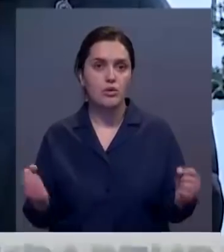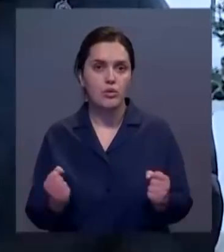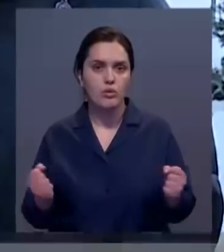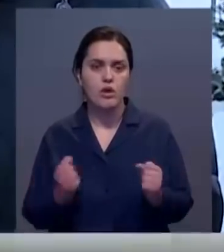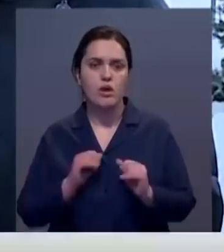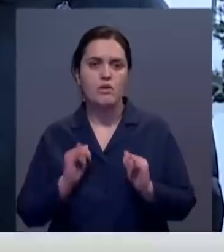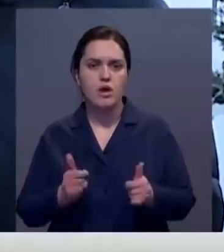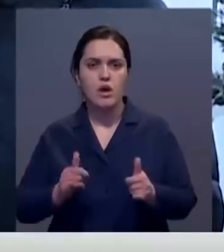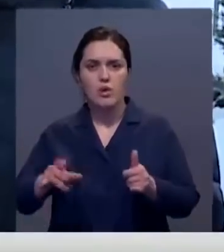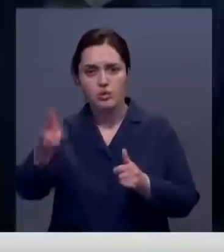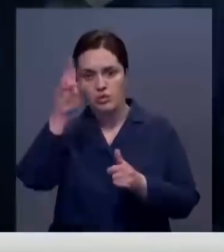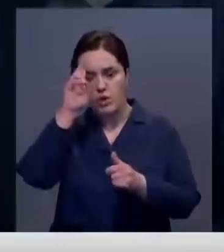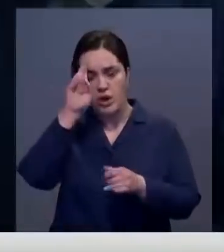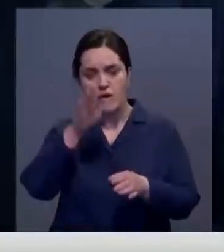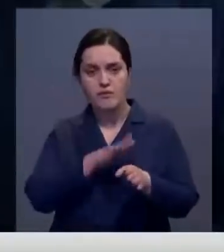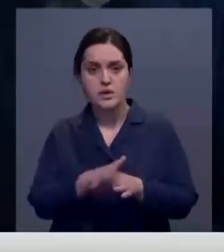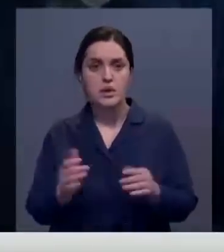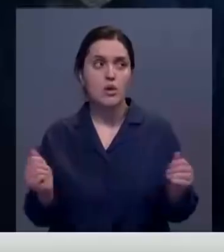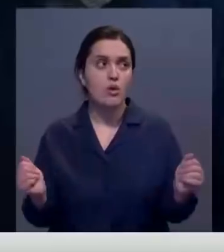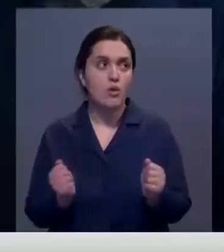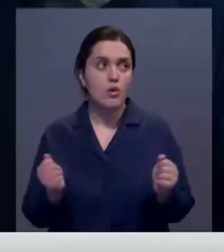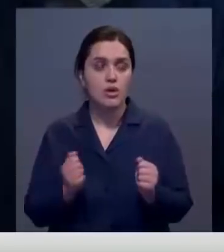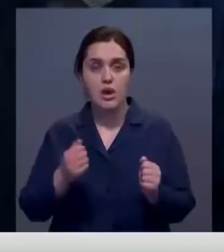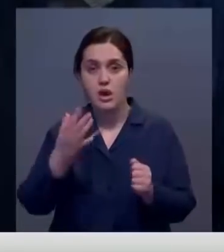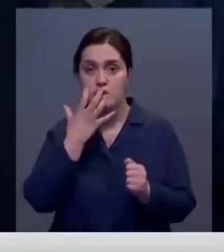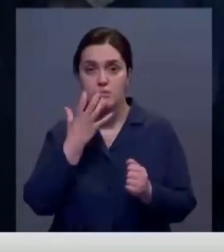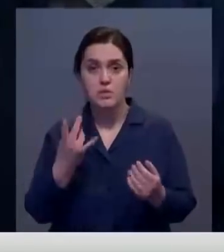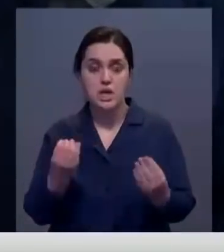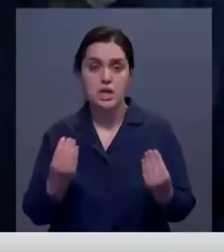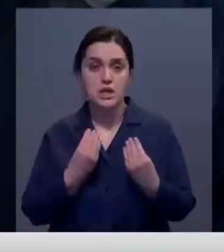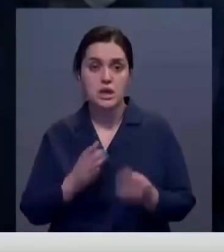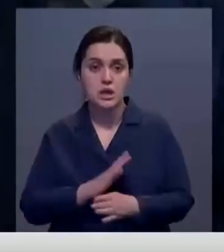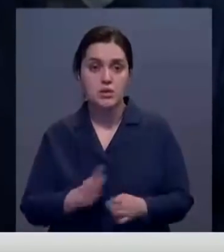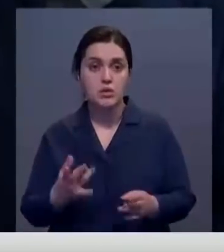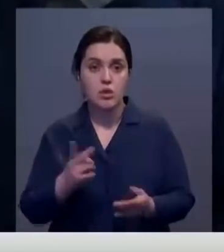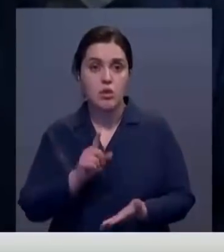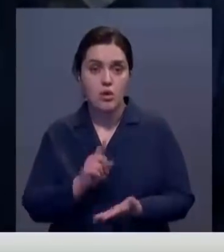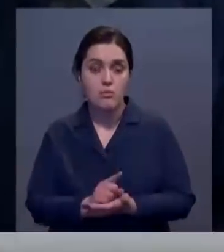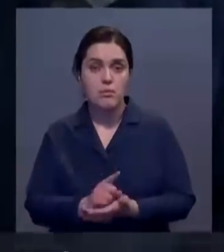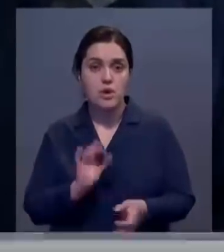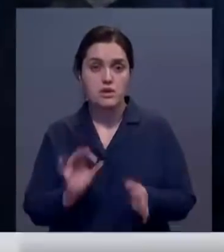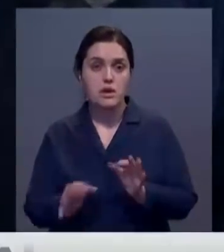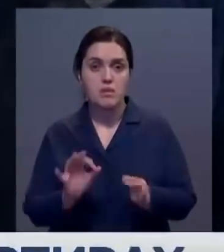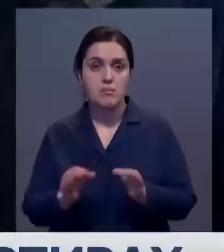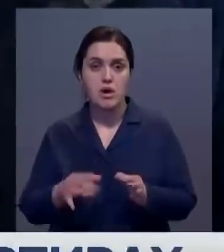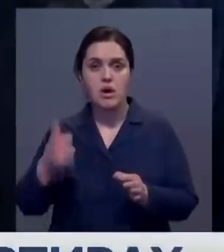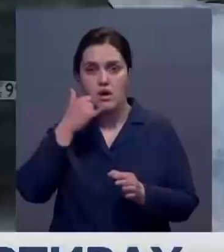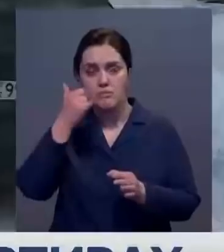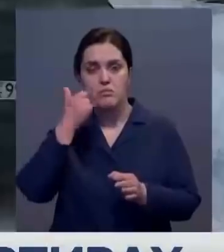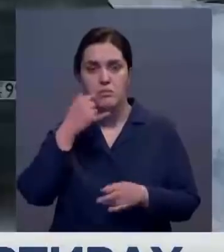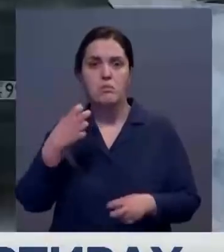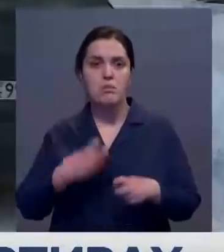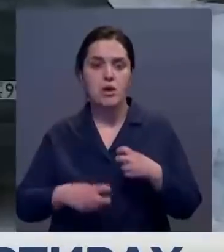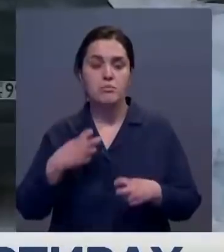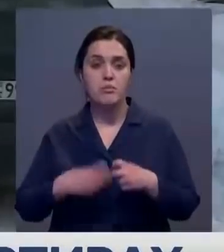Туалет везде, холодно. Тепло не дают нам, нормального, какого положено. То позвонишь, поломка.